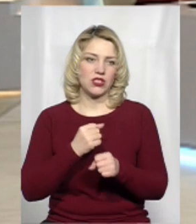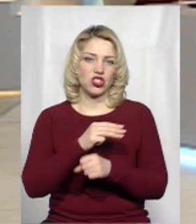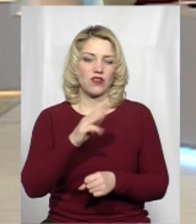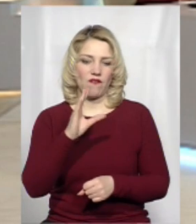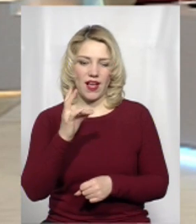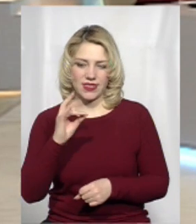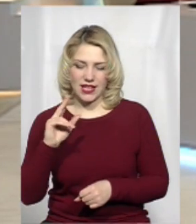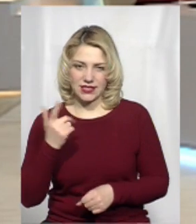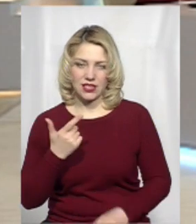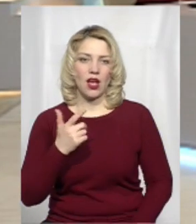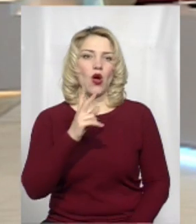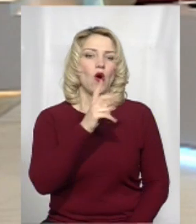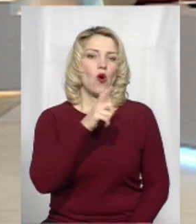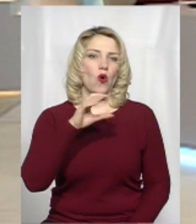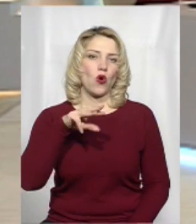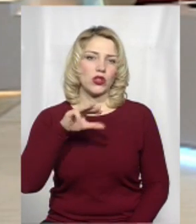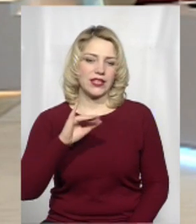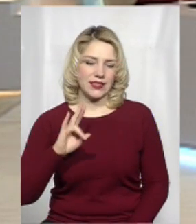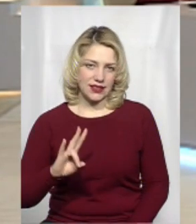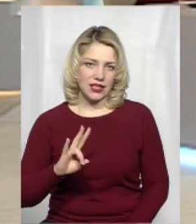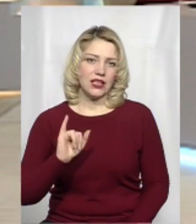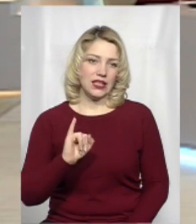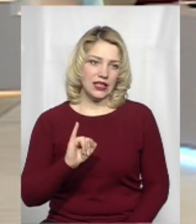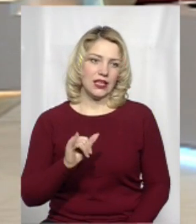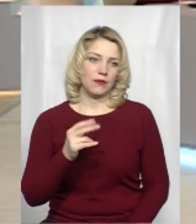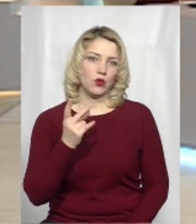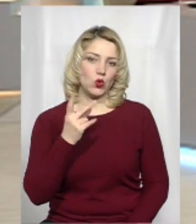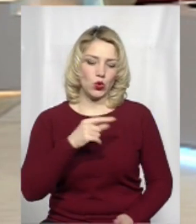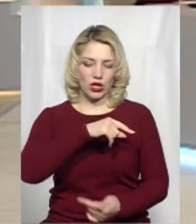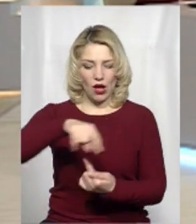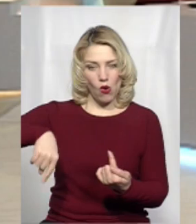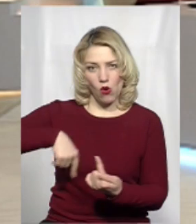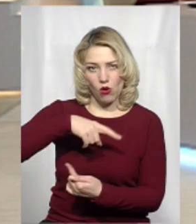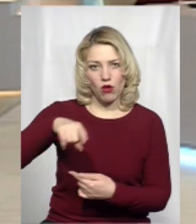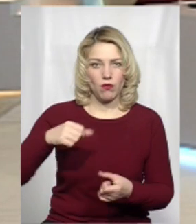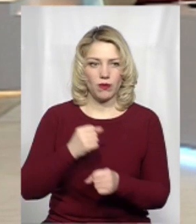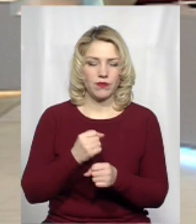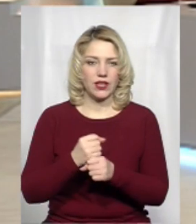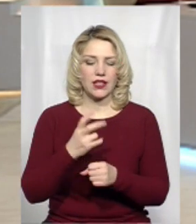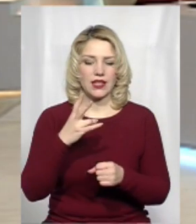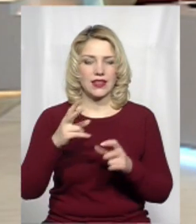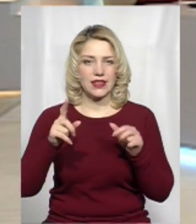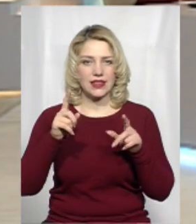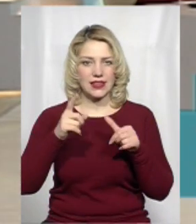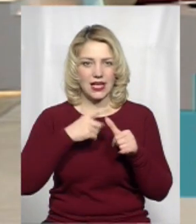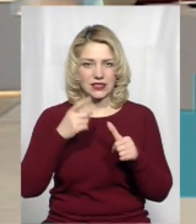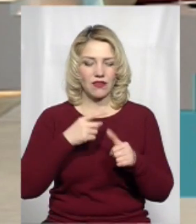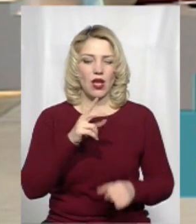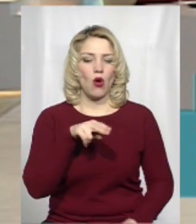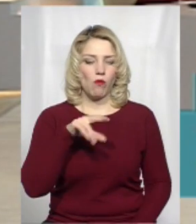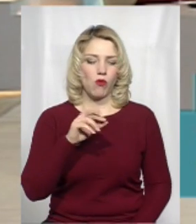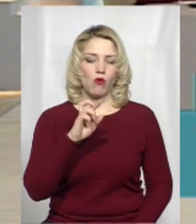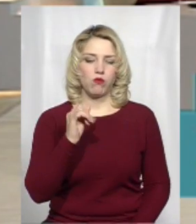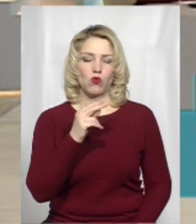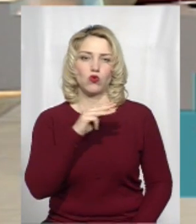Жванець, Хотин. І друге коло ми пропрацьовуємо з назвою Побужжя, тобто друге таке